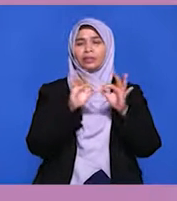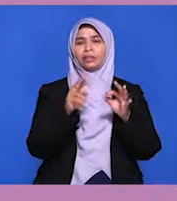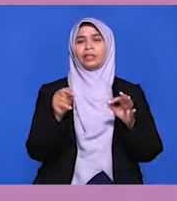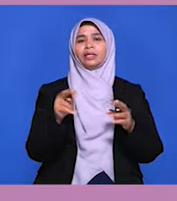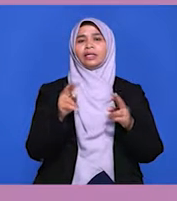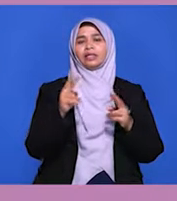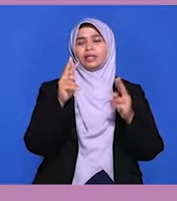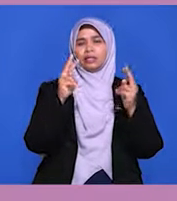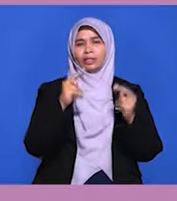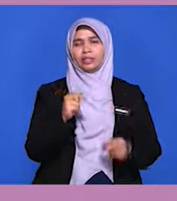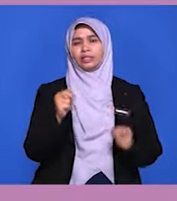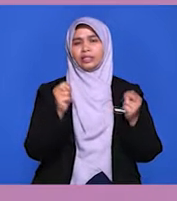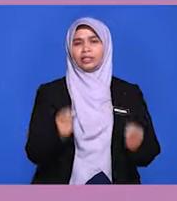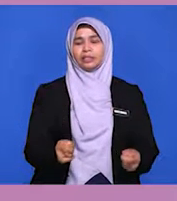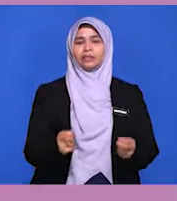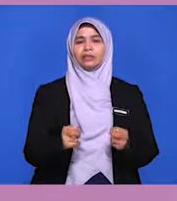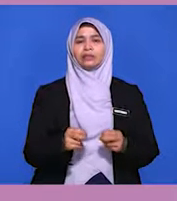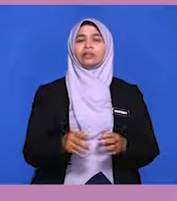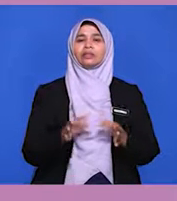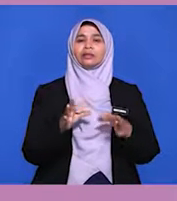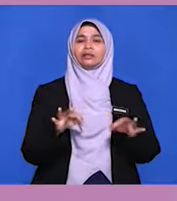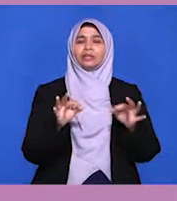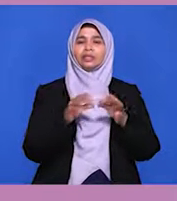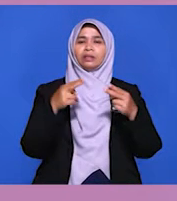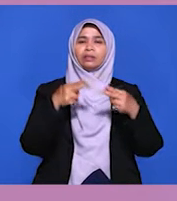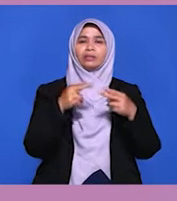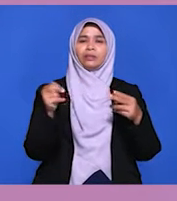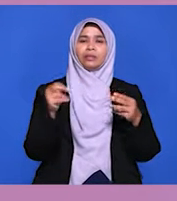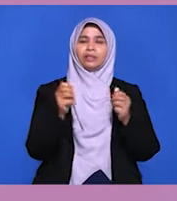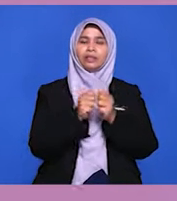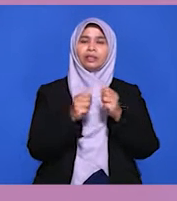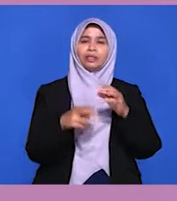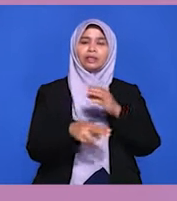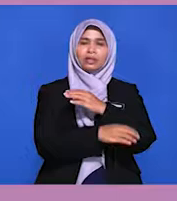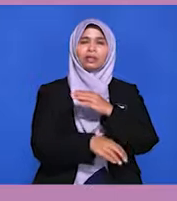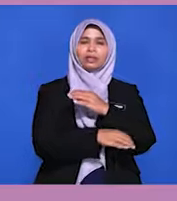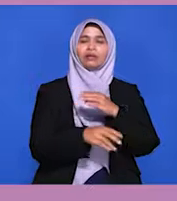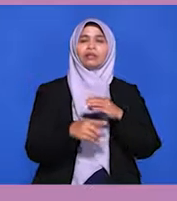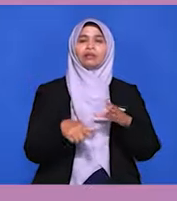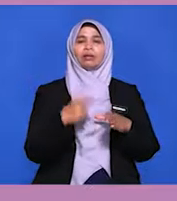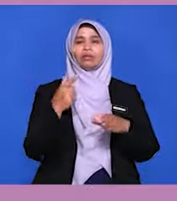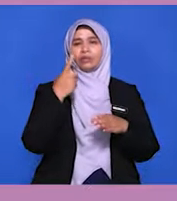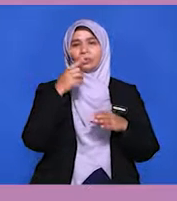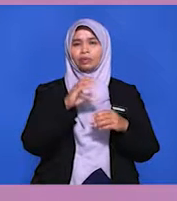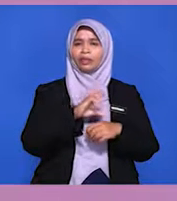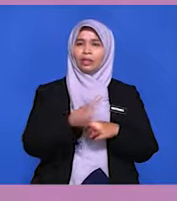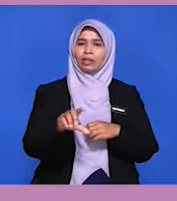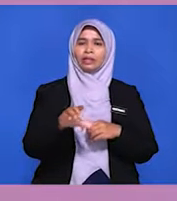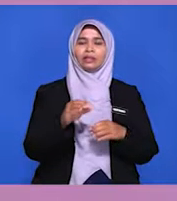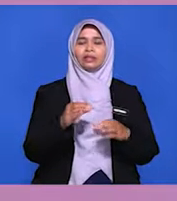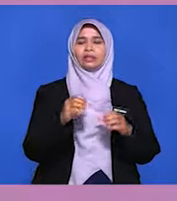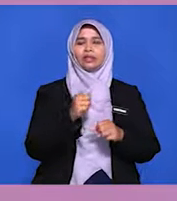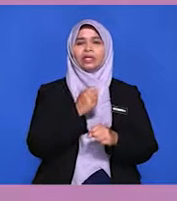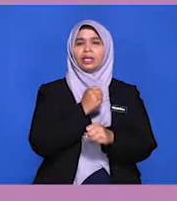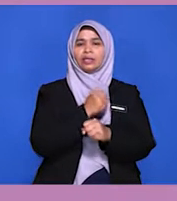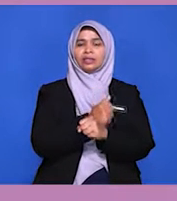Malaysia mengadakan hubungan baik dengan negara luar bagi mengelakkan sebarang ancaman luar. Hal ini